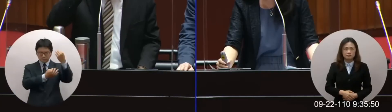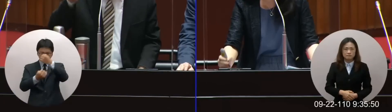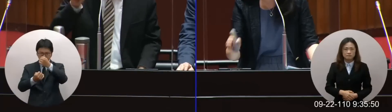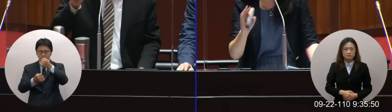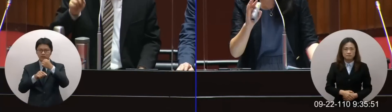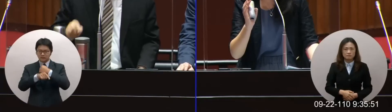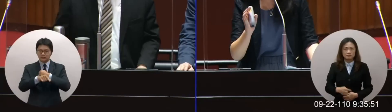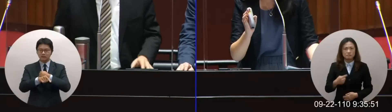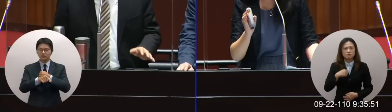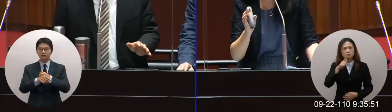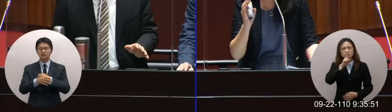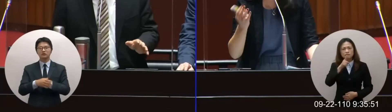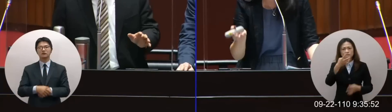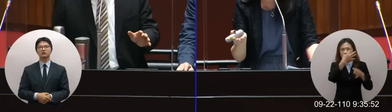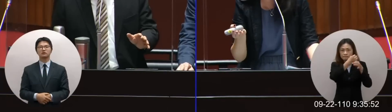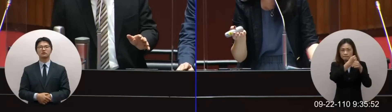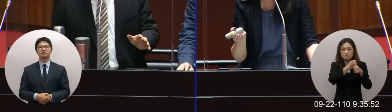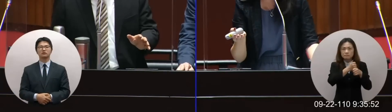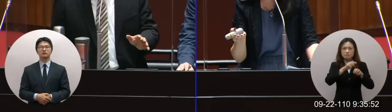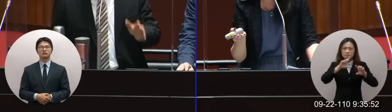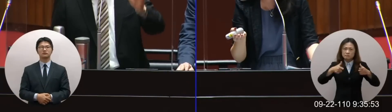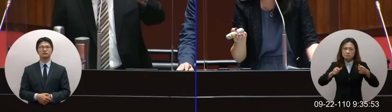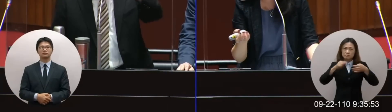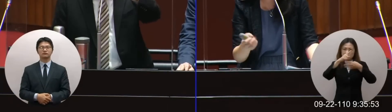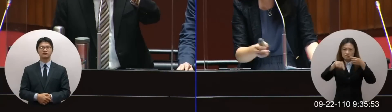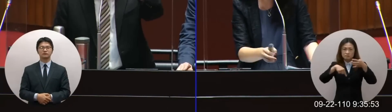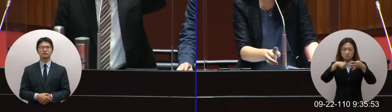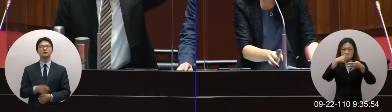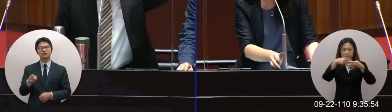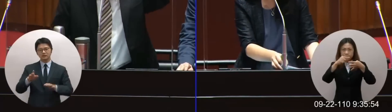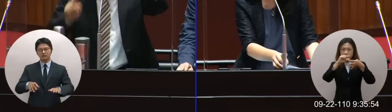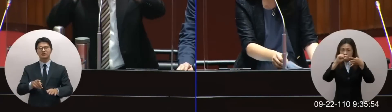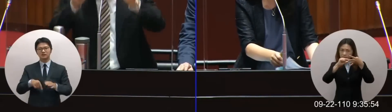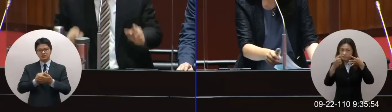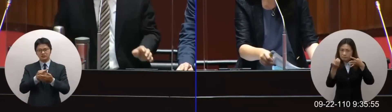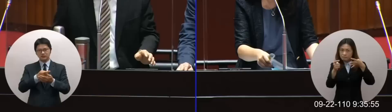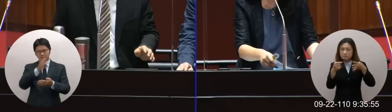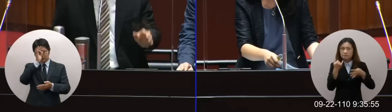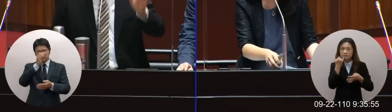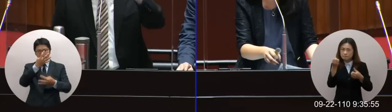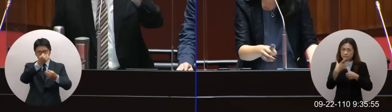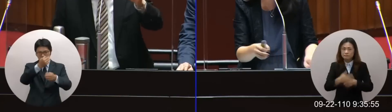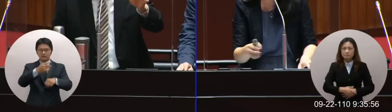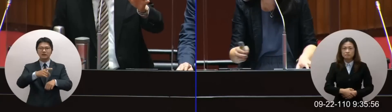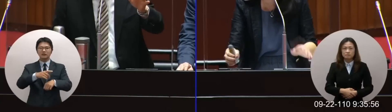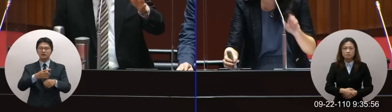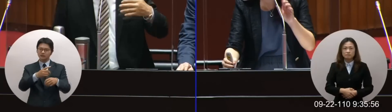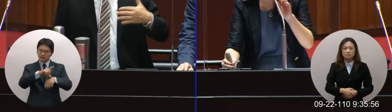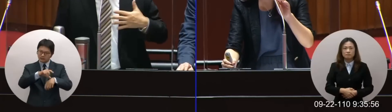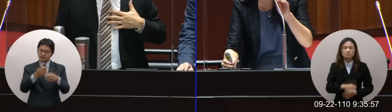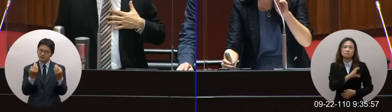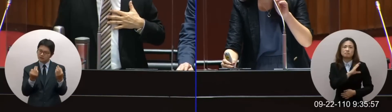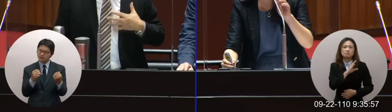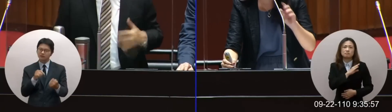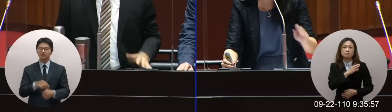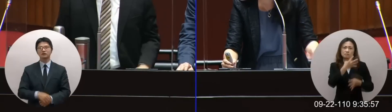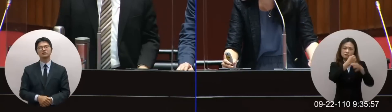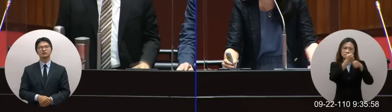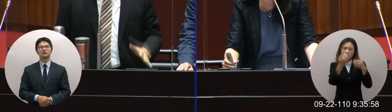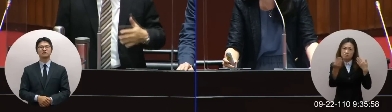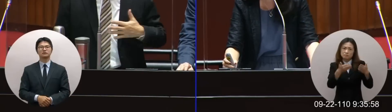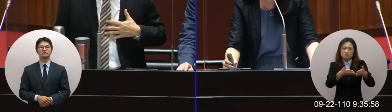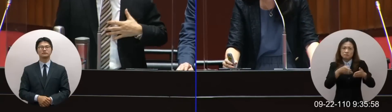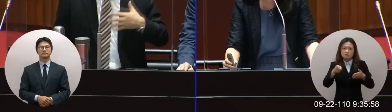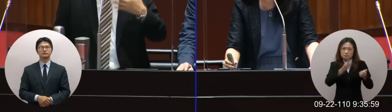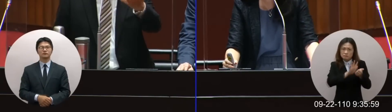這樣的叫我沒有說要幾月幾號至少Q級可以告訴我們你就是一直要一個時間嘛當然要時間啊因為這對我們產業非常